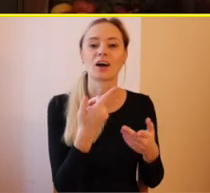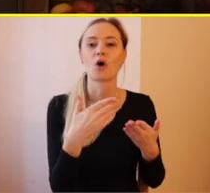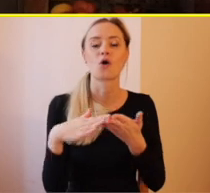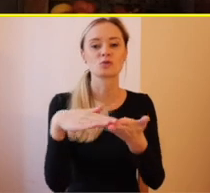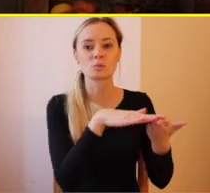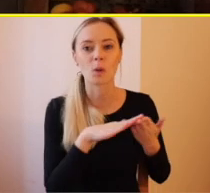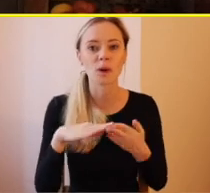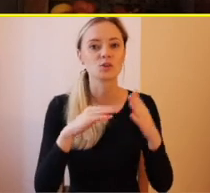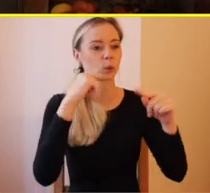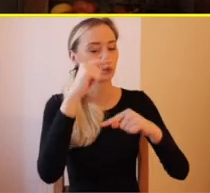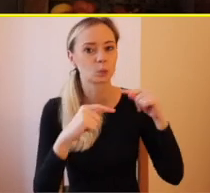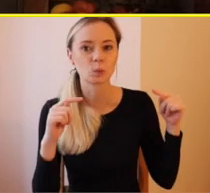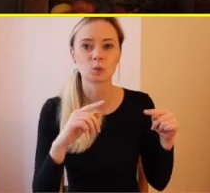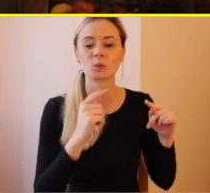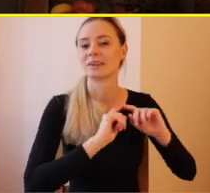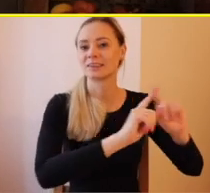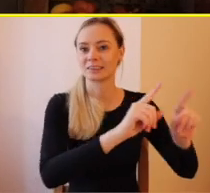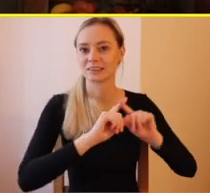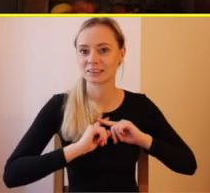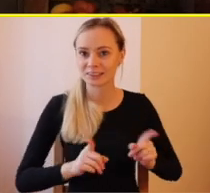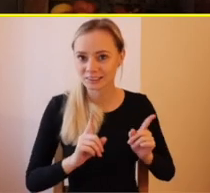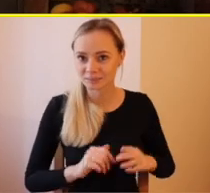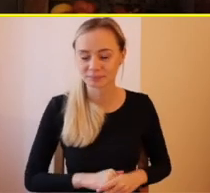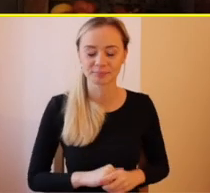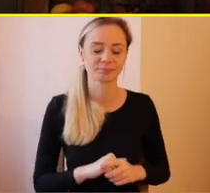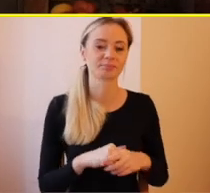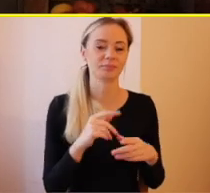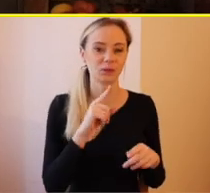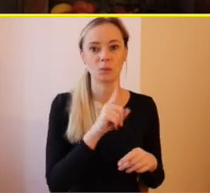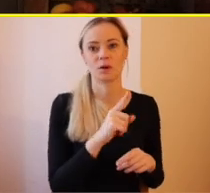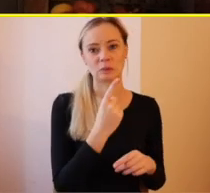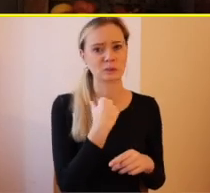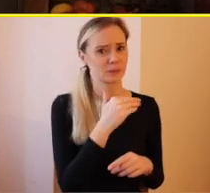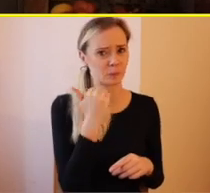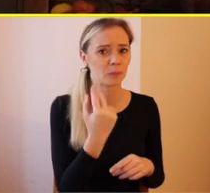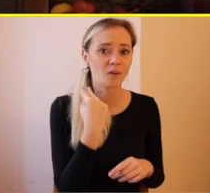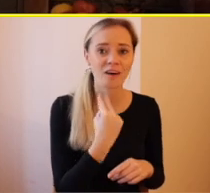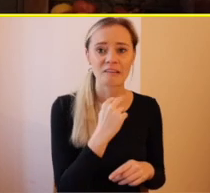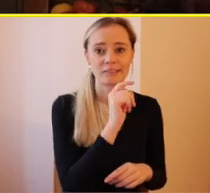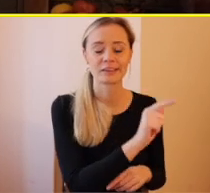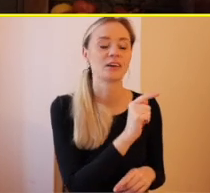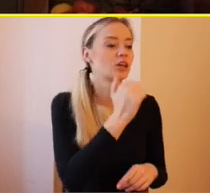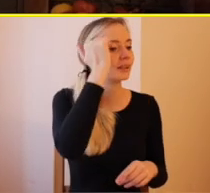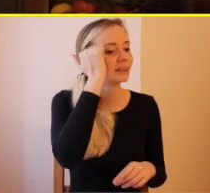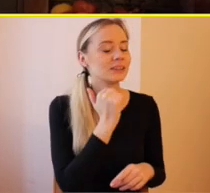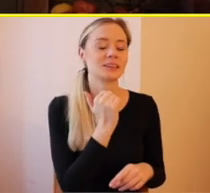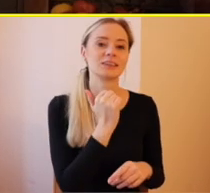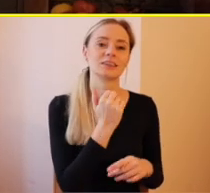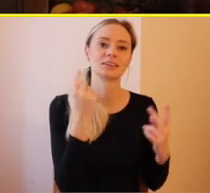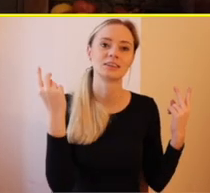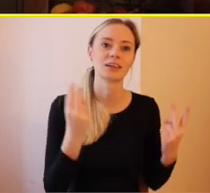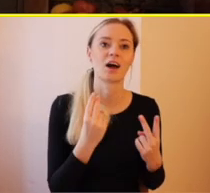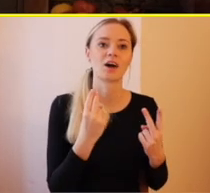odlišná od československé mentality. A toto mi najviac tak učarovalo, že ľudia dokážu byť